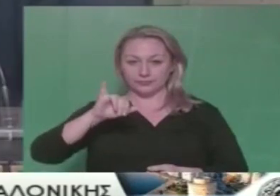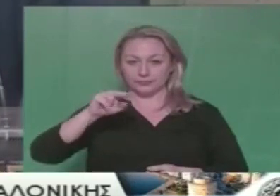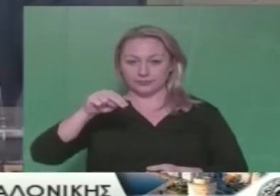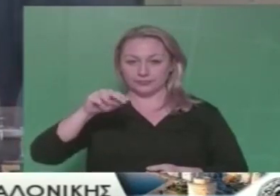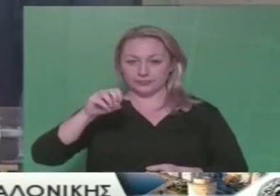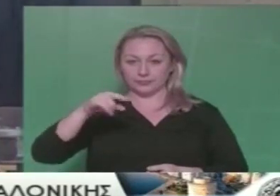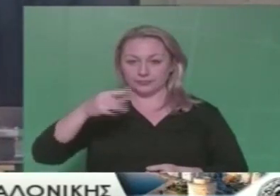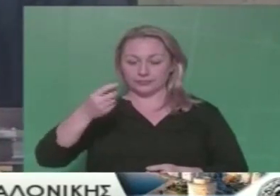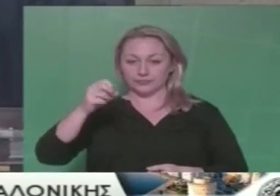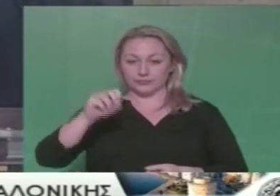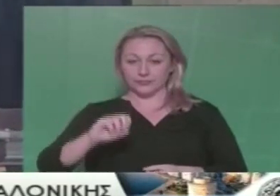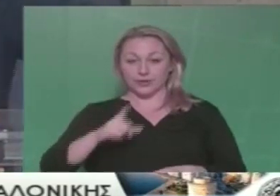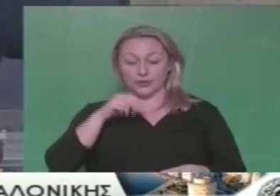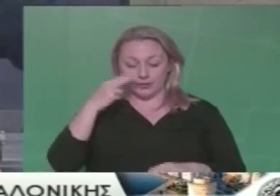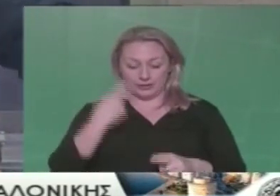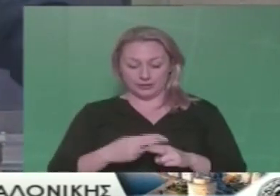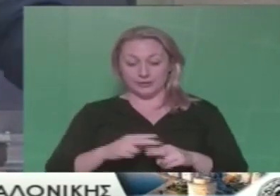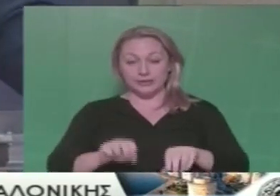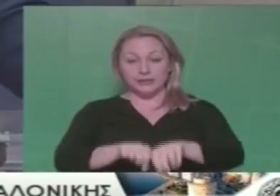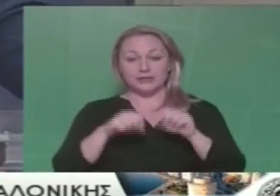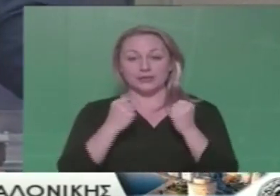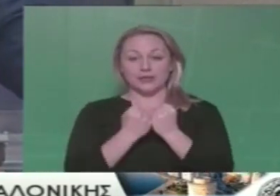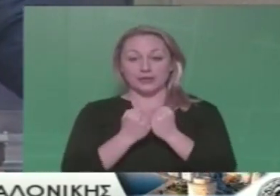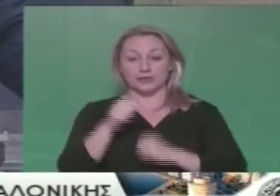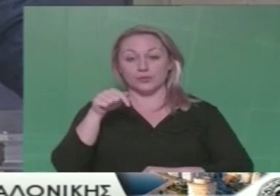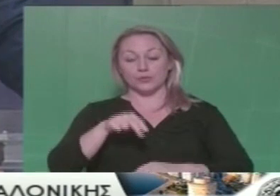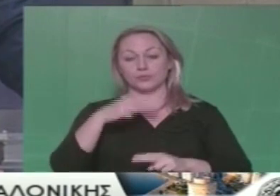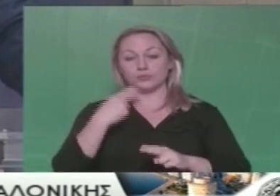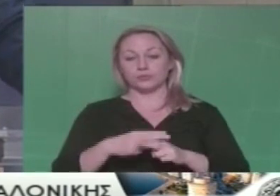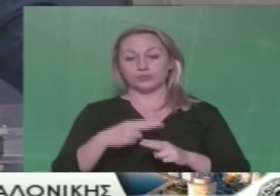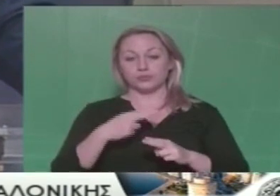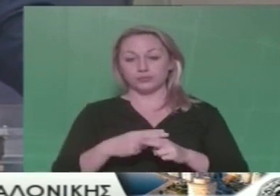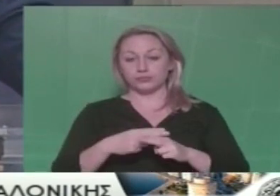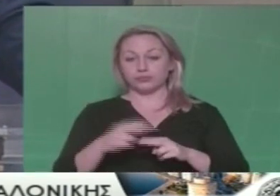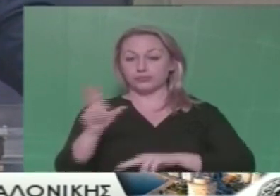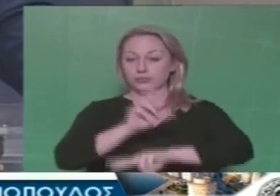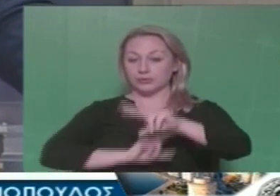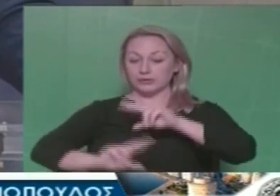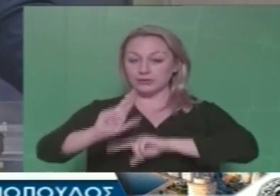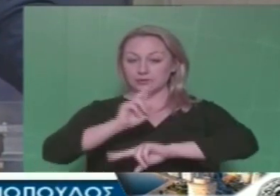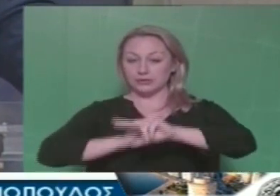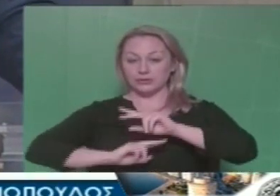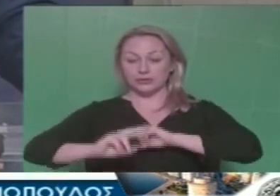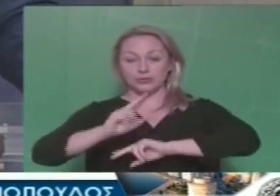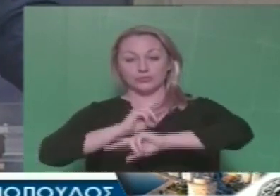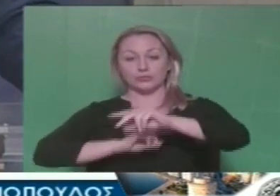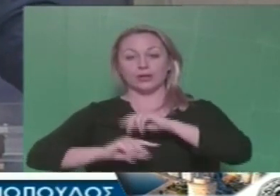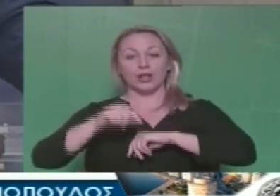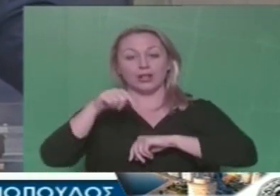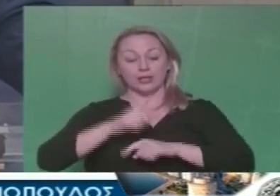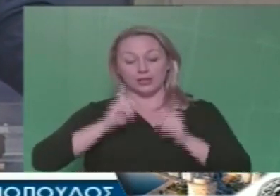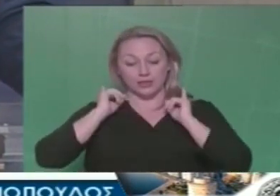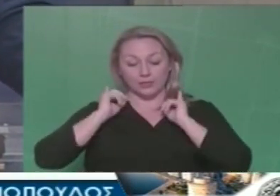Για μια τόσο σημαντική συνεδρίαση, για να συζητήσει και να αποφασίσει τη σοβαρότερη